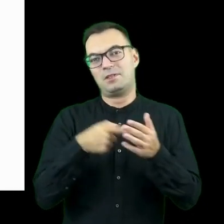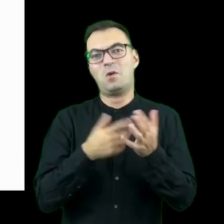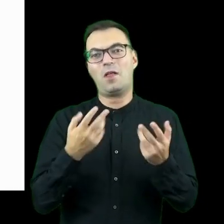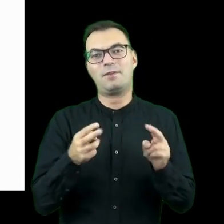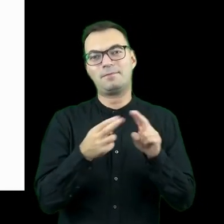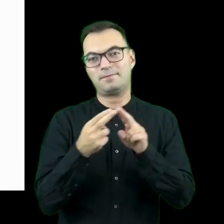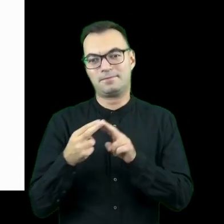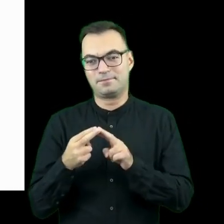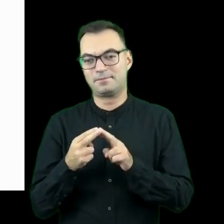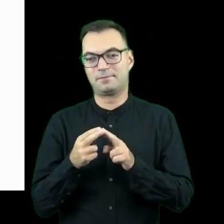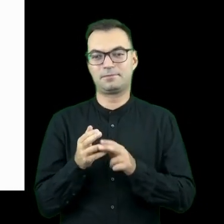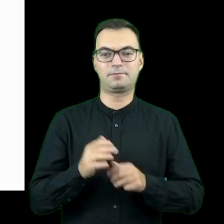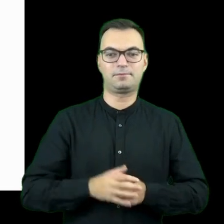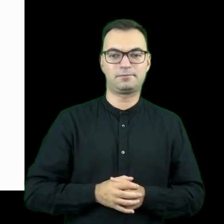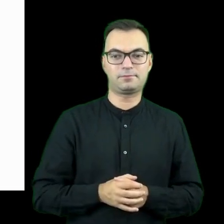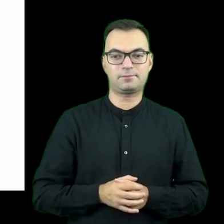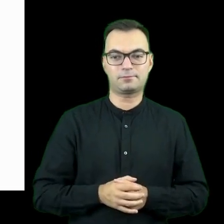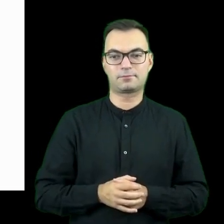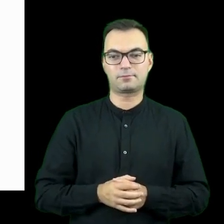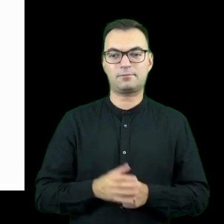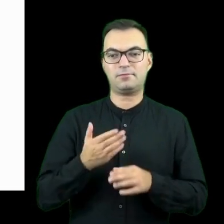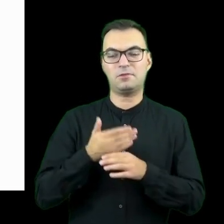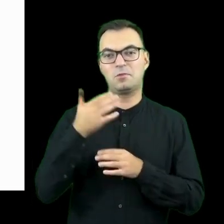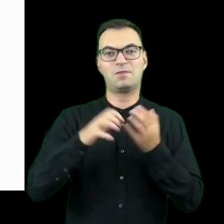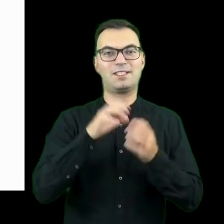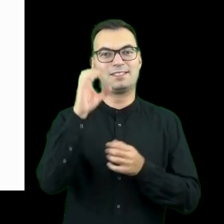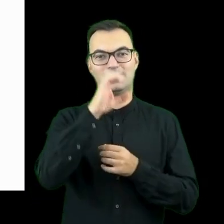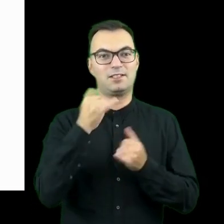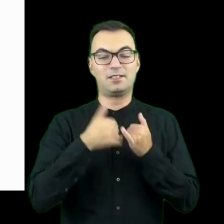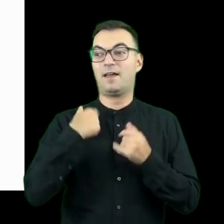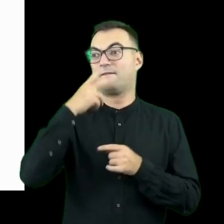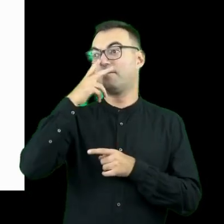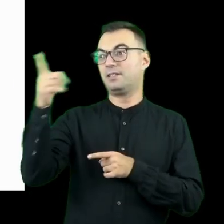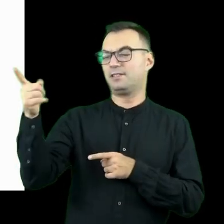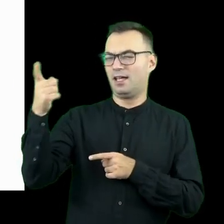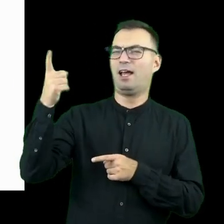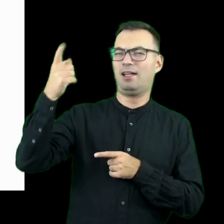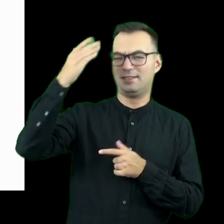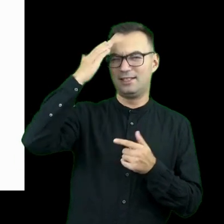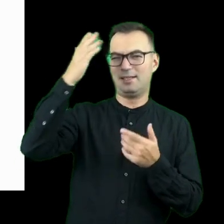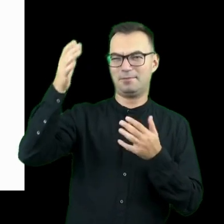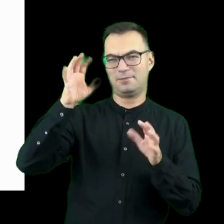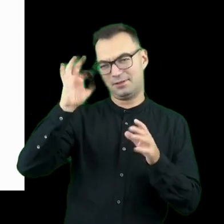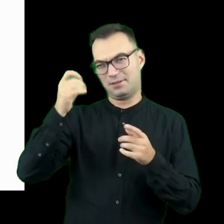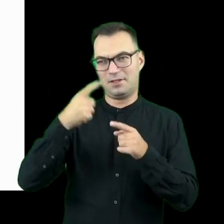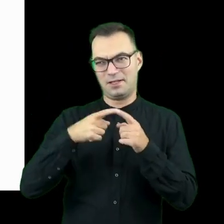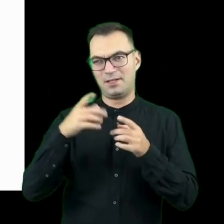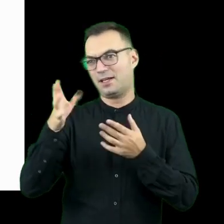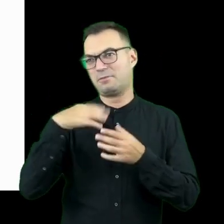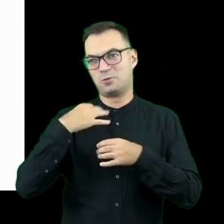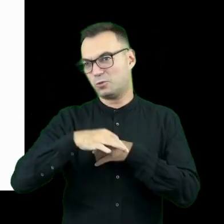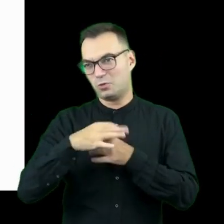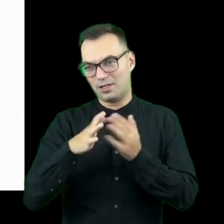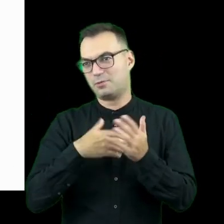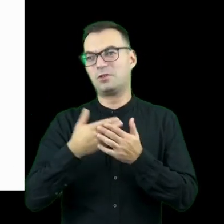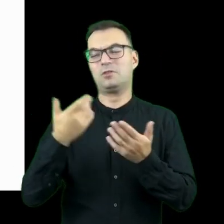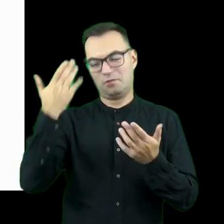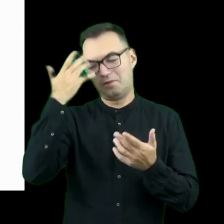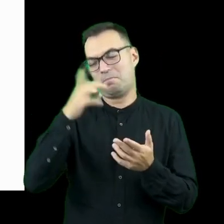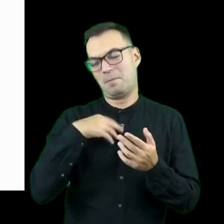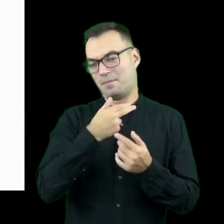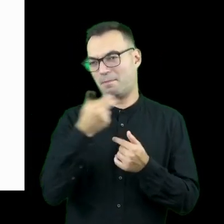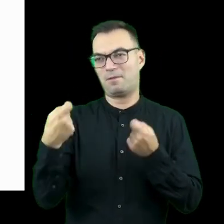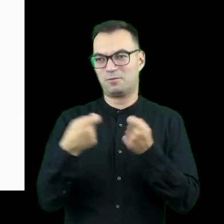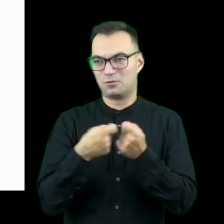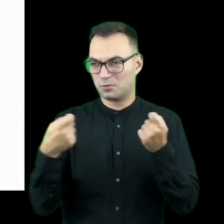nie wiem, nawiązywanie relacji poza tą strefą digitalową, bo jeżeli kogoś widzę i wiem, że to jest na przykład student historii, to wiem, o czym mogę z nim zagadać. No i ta